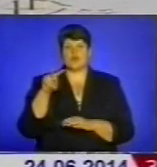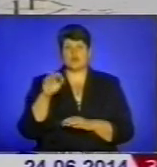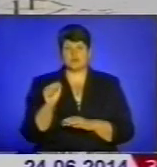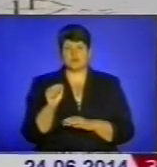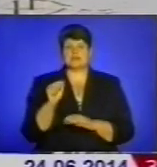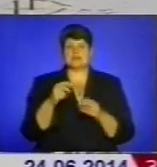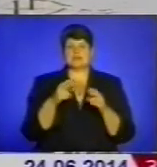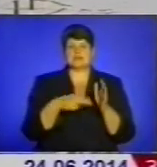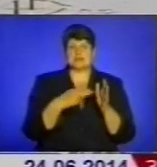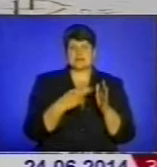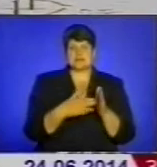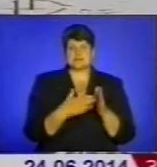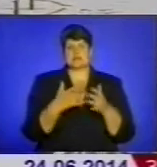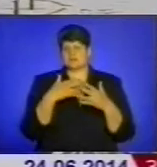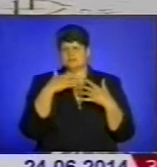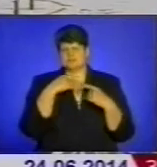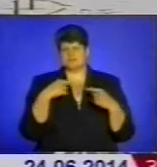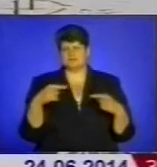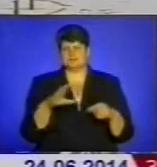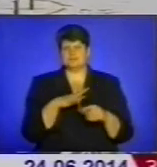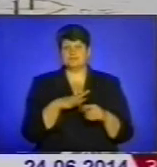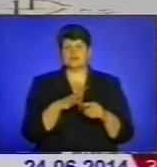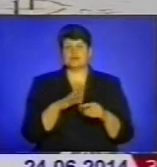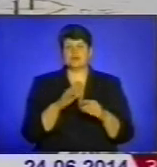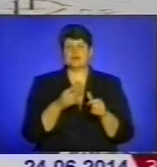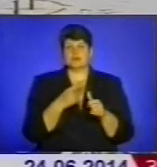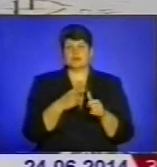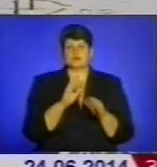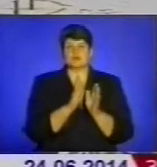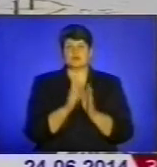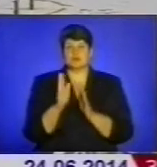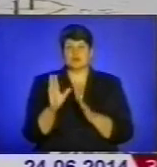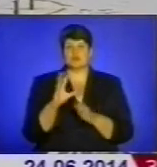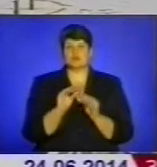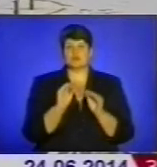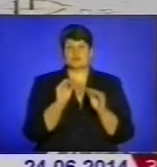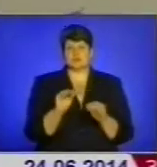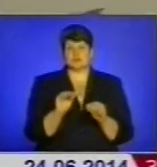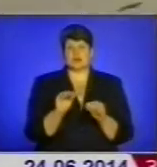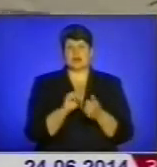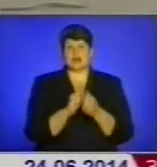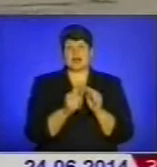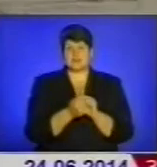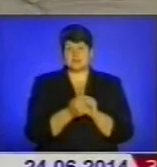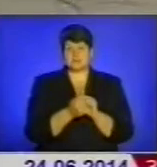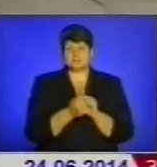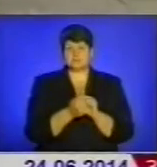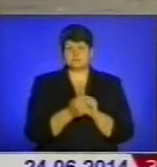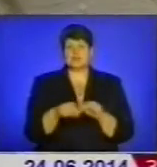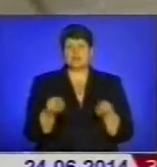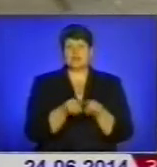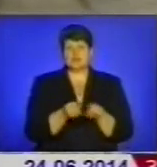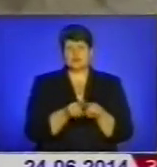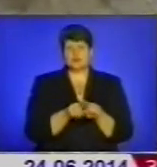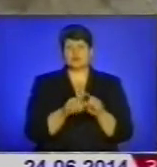Агінора Глуховського, багато вона мала назв, також було впорядковано, було встановлено костку, камінь. Тернобильська бруківка пам